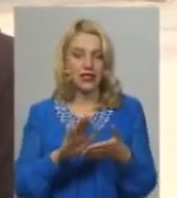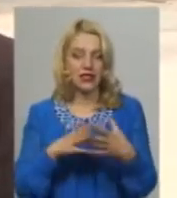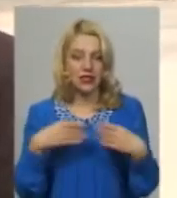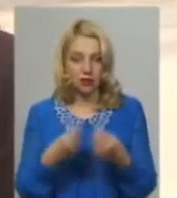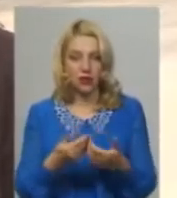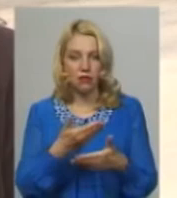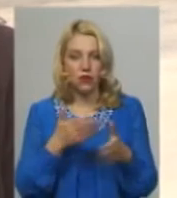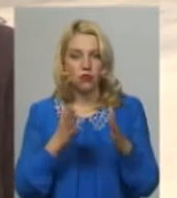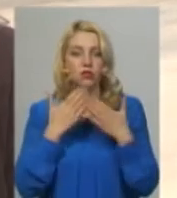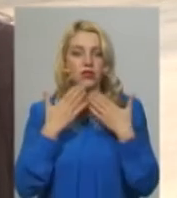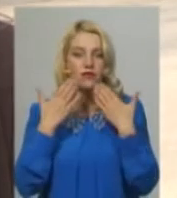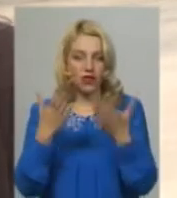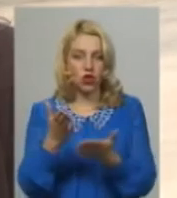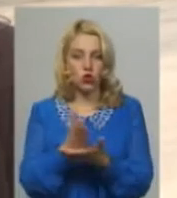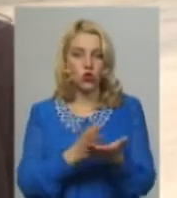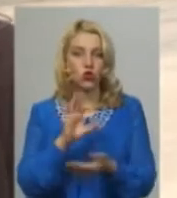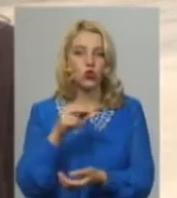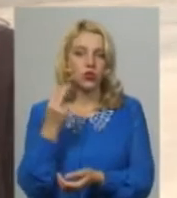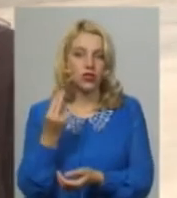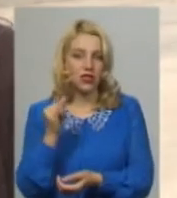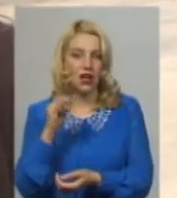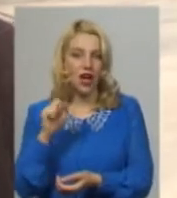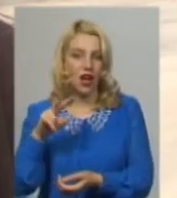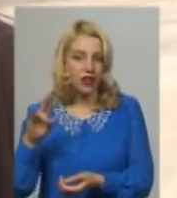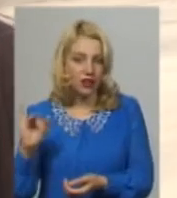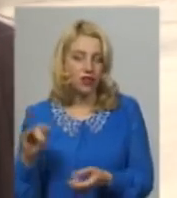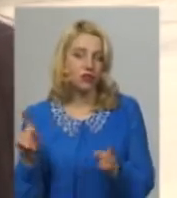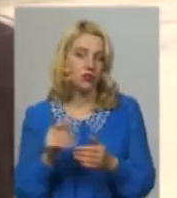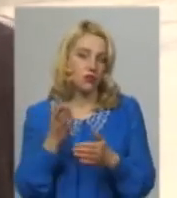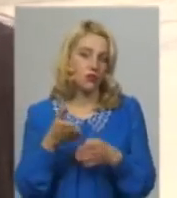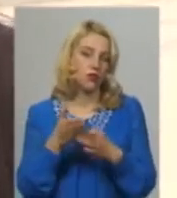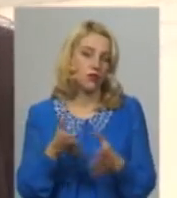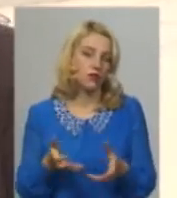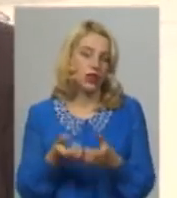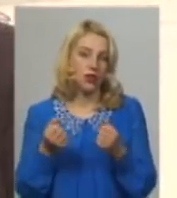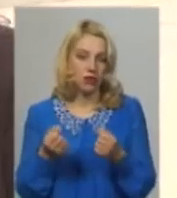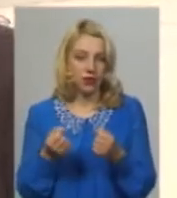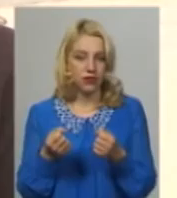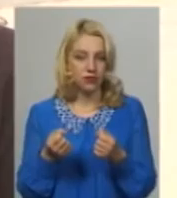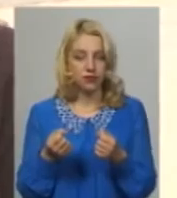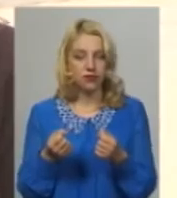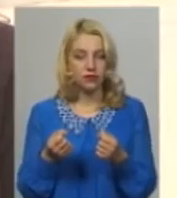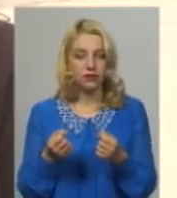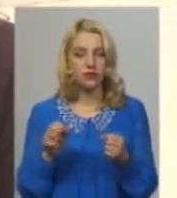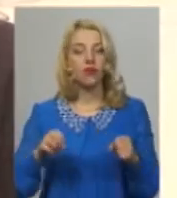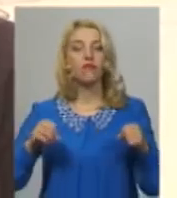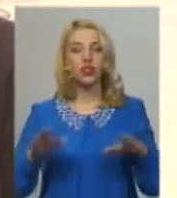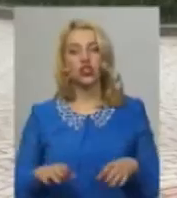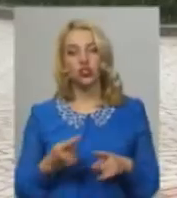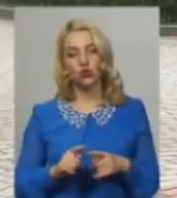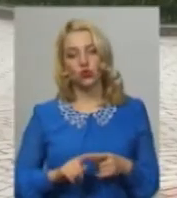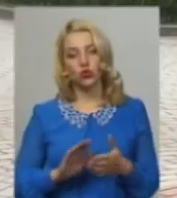звернемося в служби соціальні, для того, щоб їх допомогли, підтримали, вирішити цю